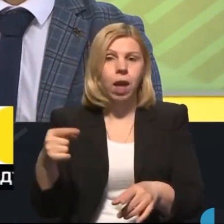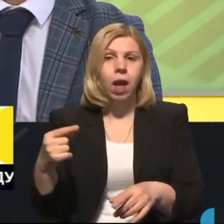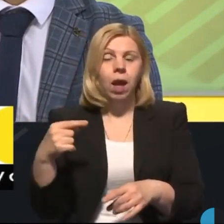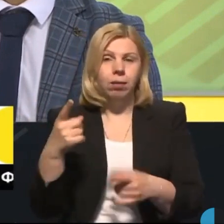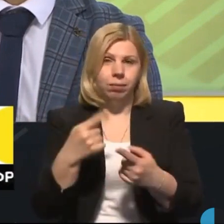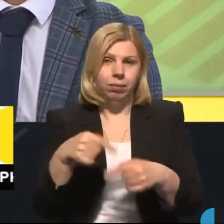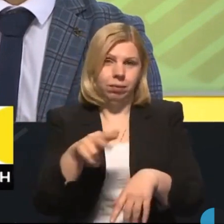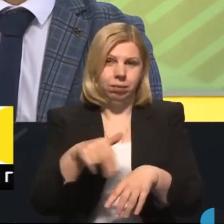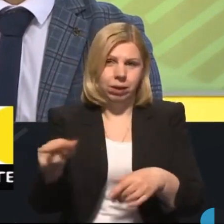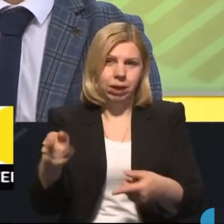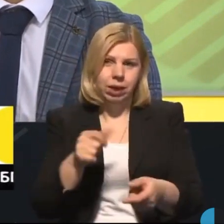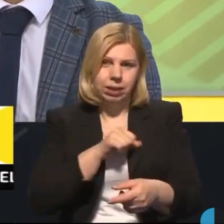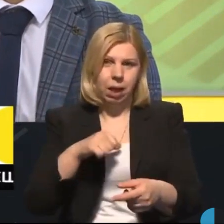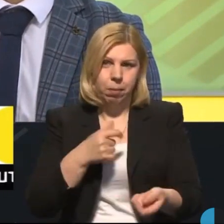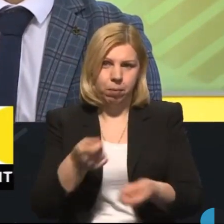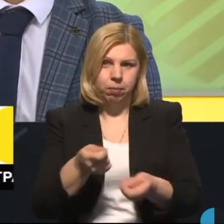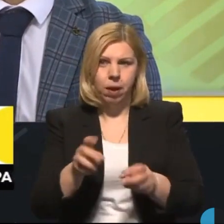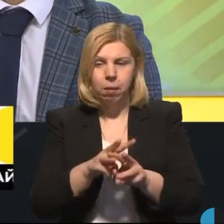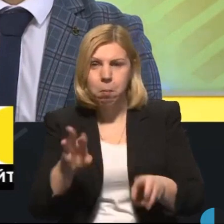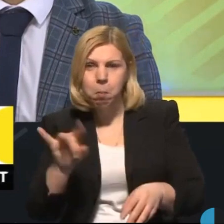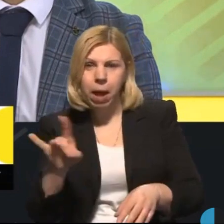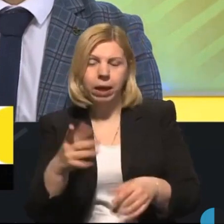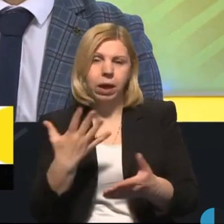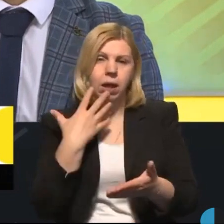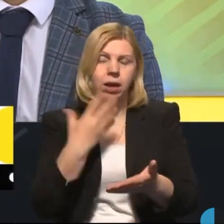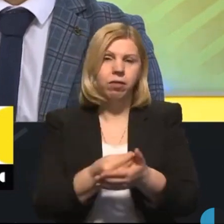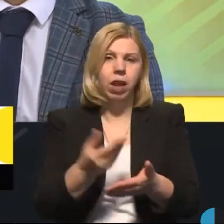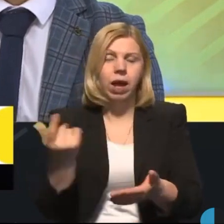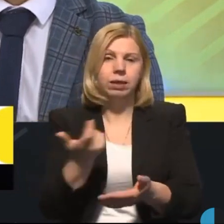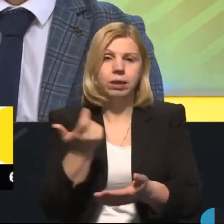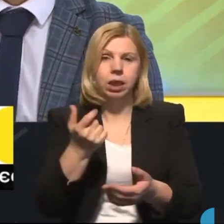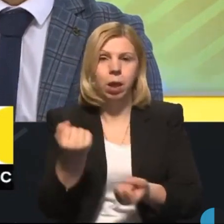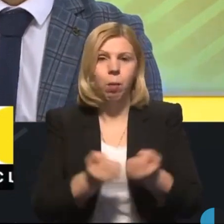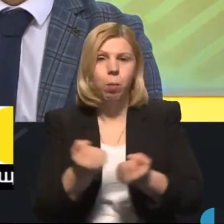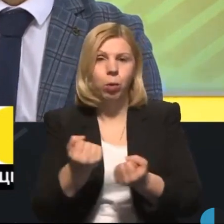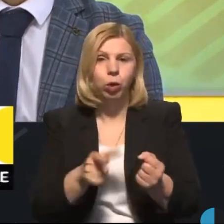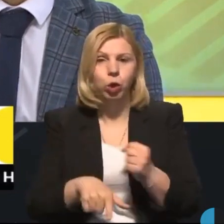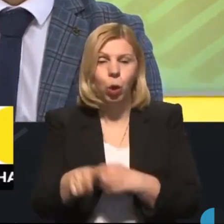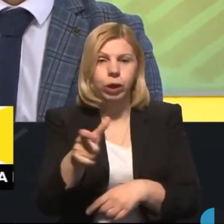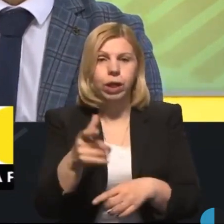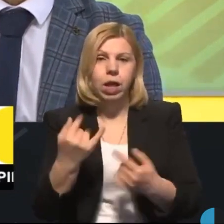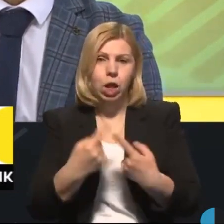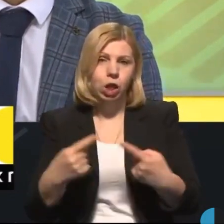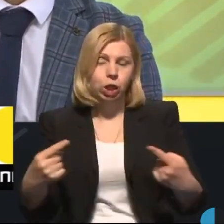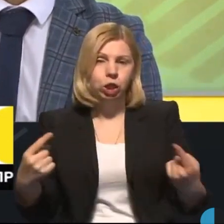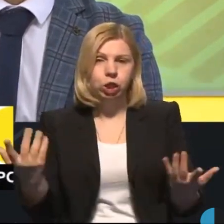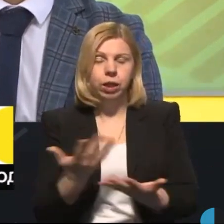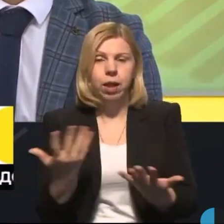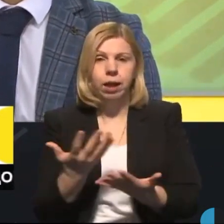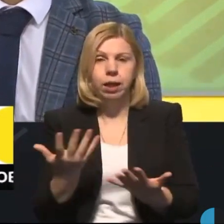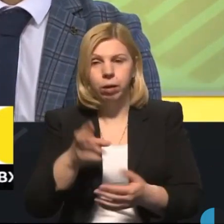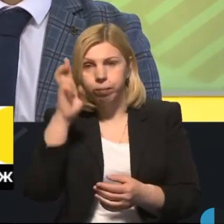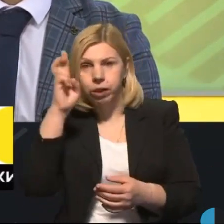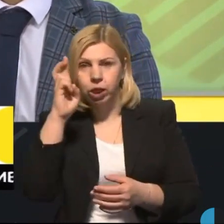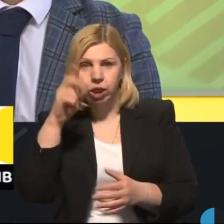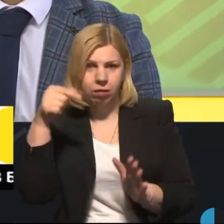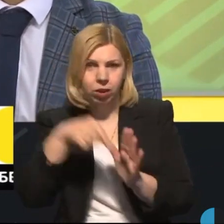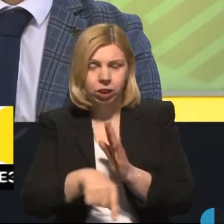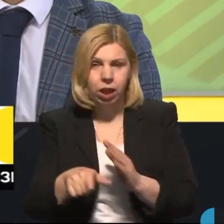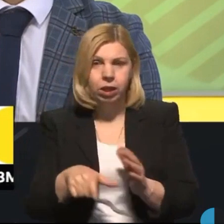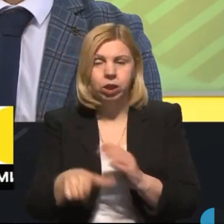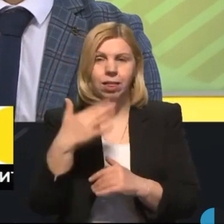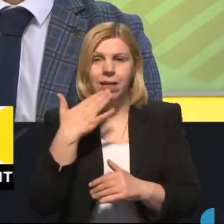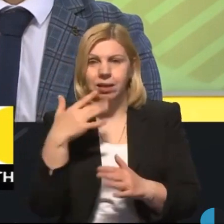органів місцевого самоврядування, а також власників автомобільних доріг інших, які державного значення,